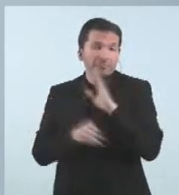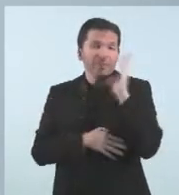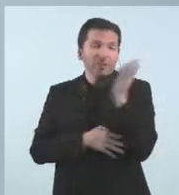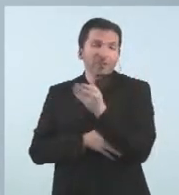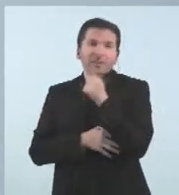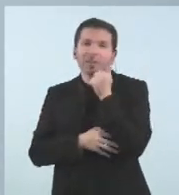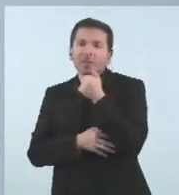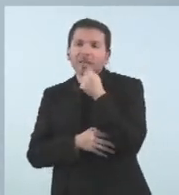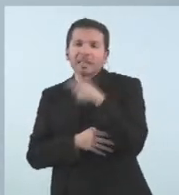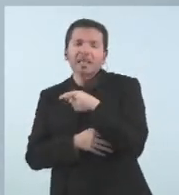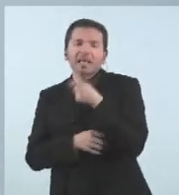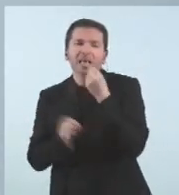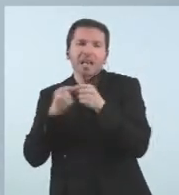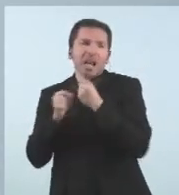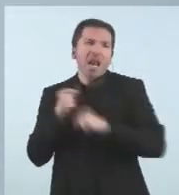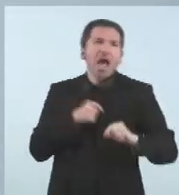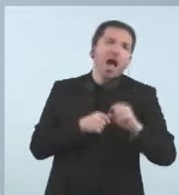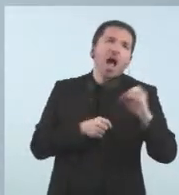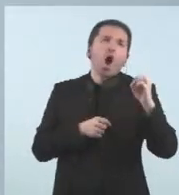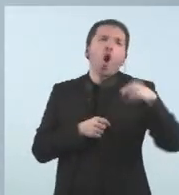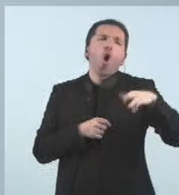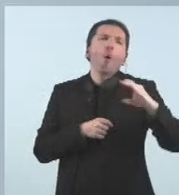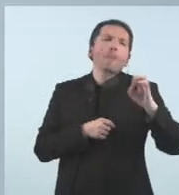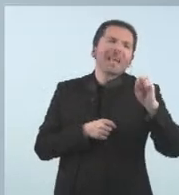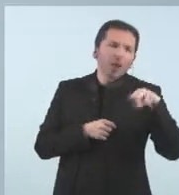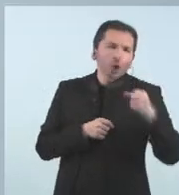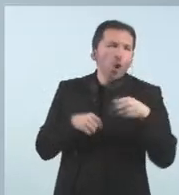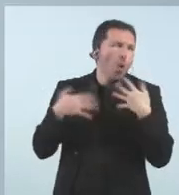evolucionat els percentatges de reinfecció des de l'inici de la pandèmia.